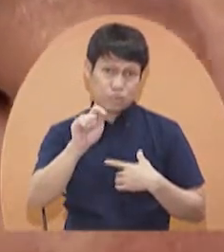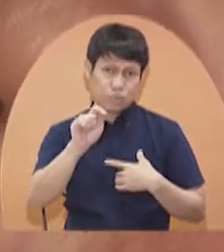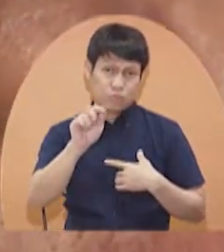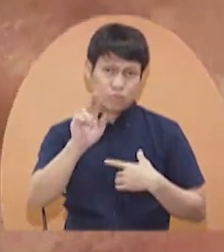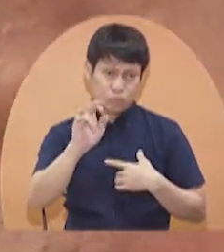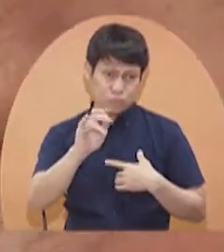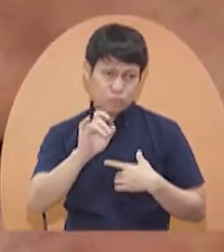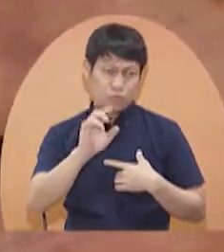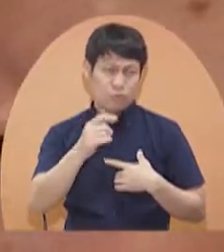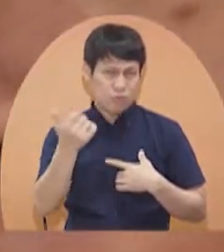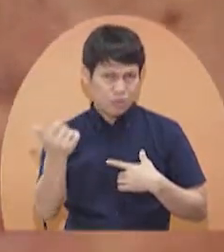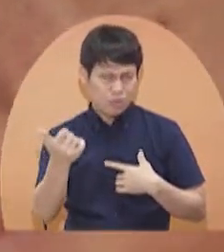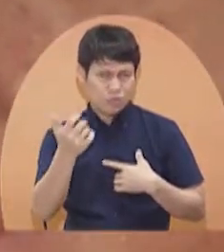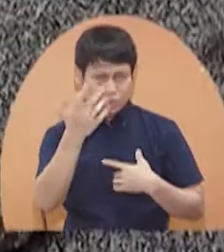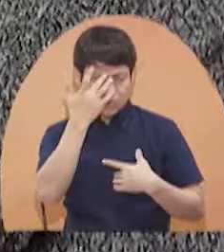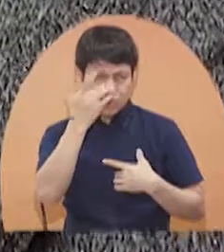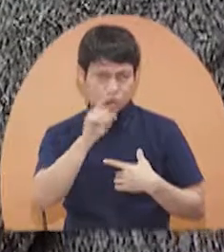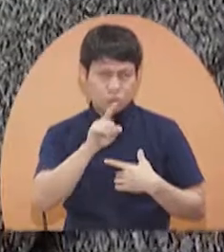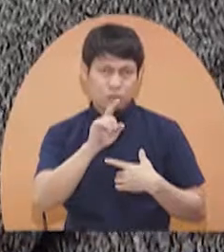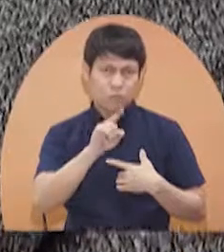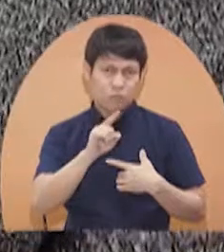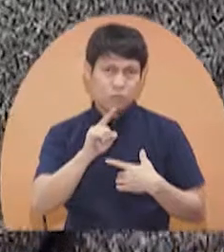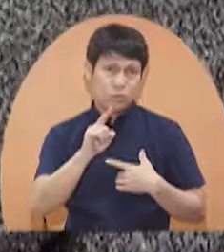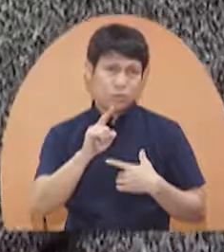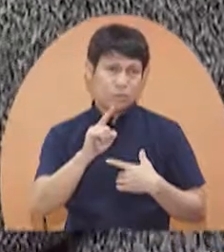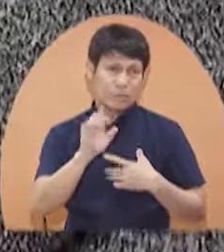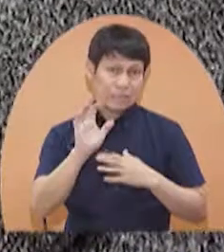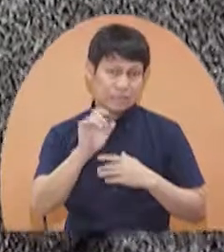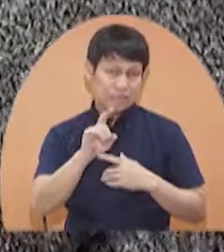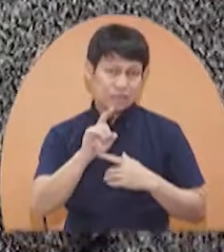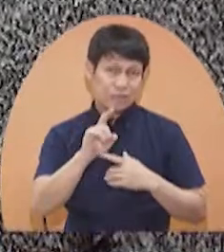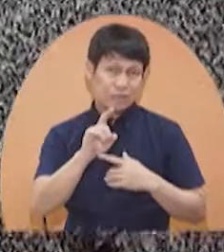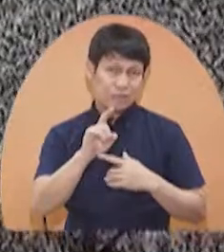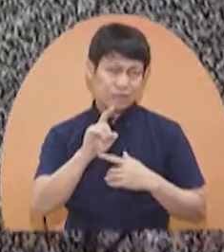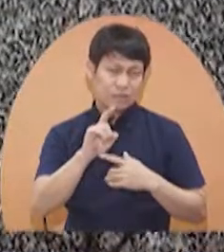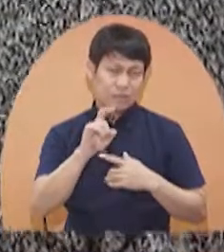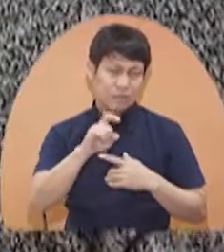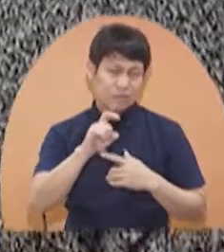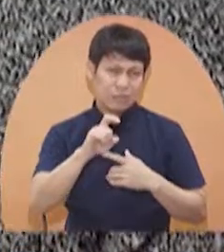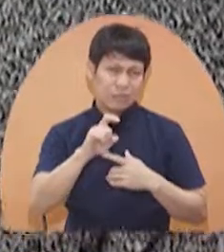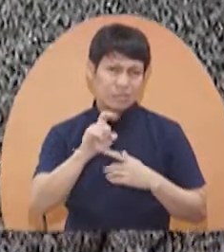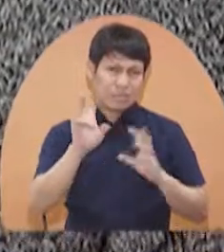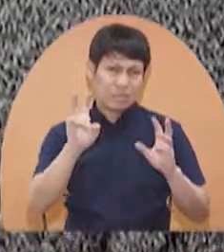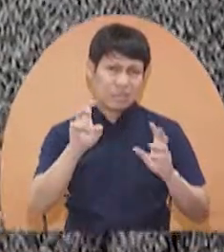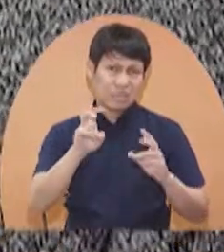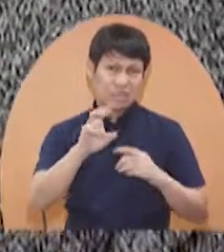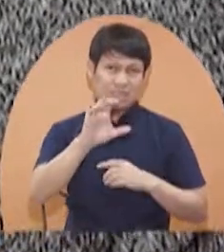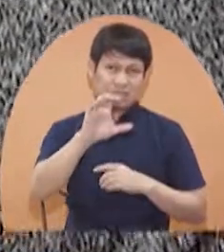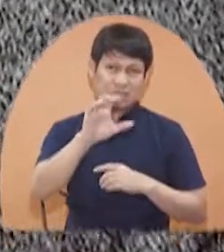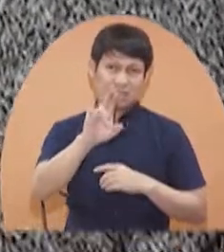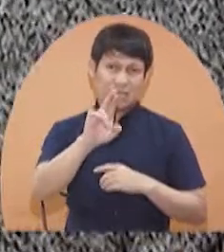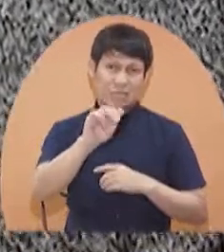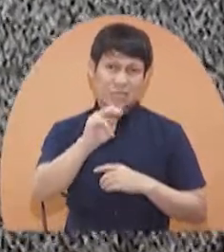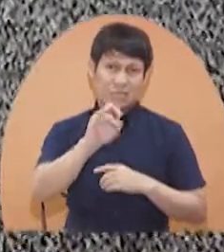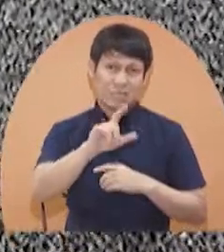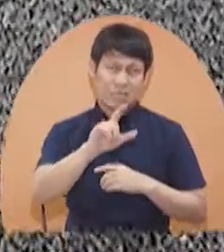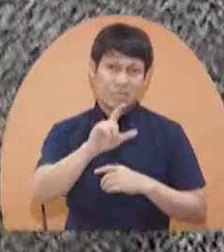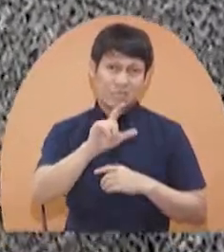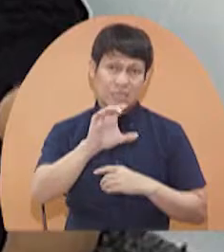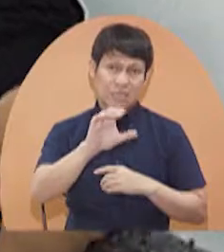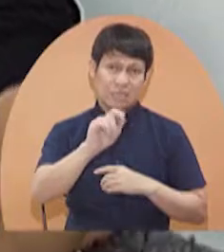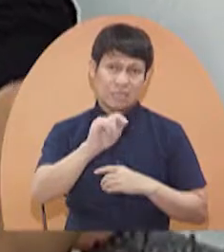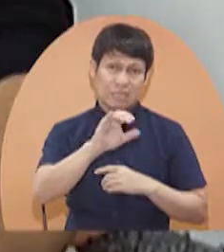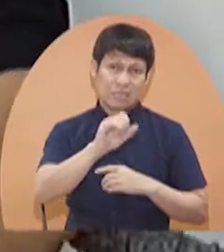kung bukod dito sa stroke, kung meron pa. Nais ni Rodson na may sagawa ang cranial CT scan at mga laboratory